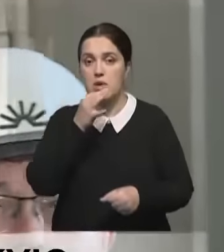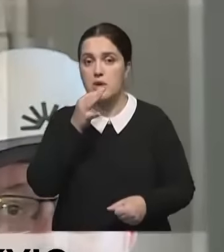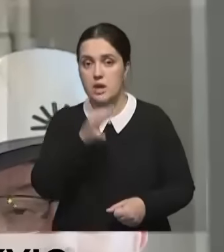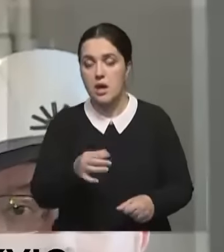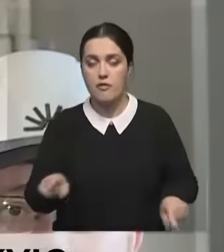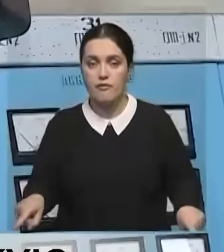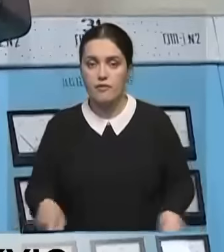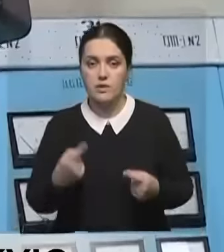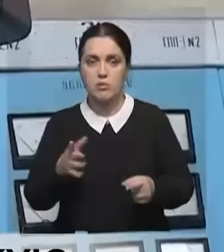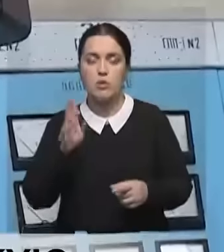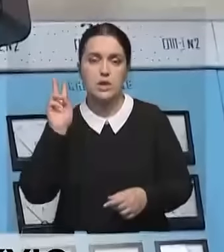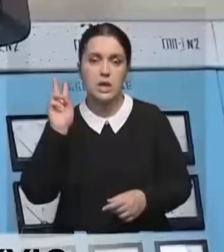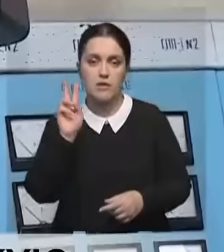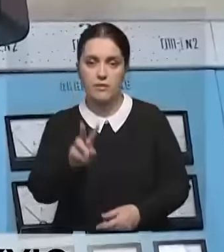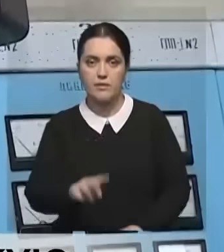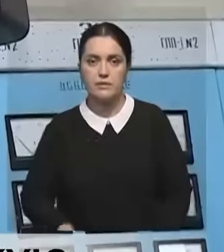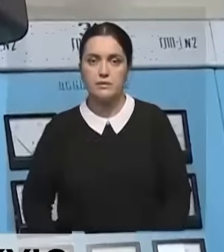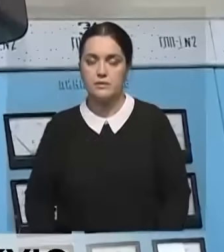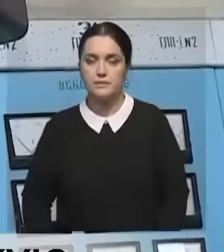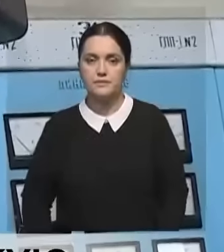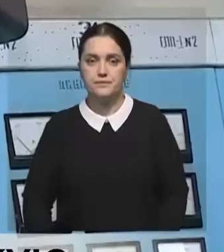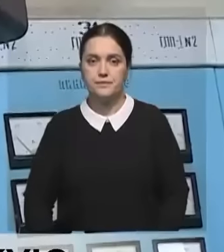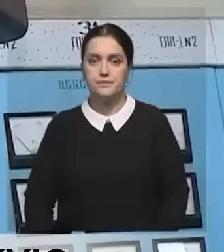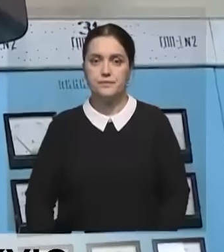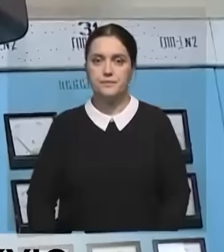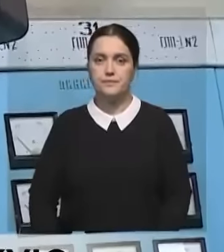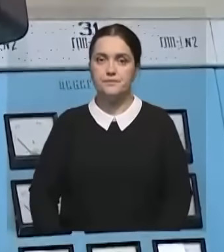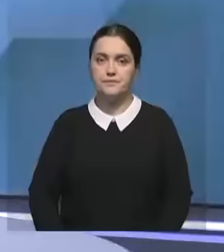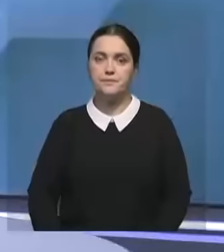восстановлении трамвайного парка. Гульнара Хасан, 24КЗ.